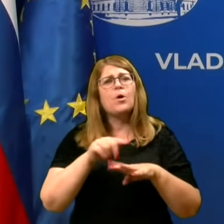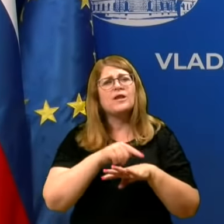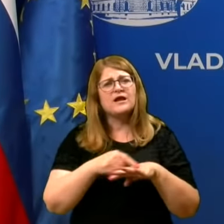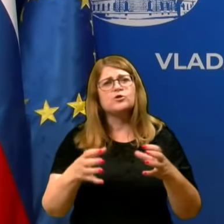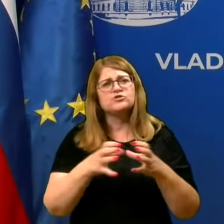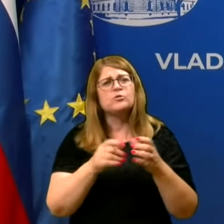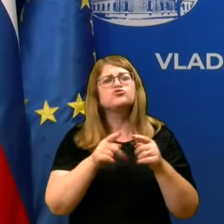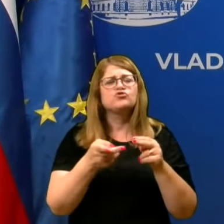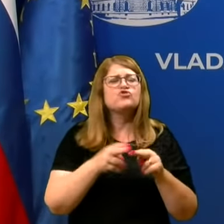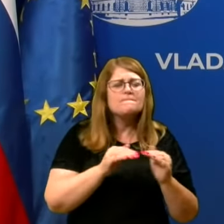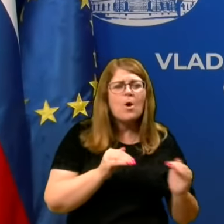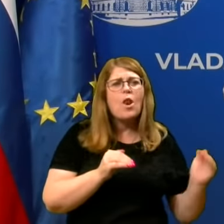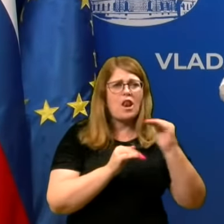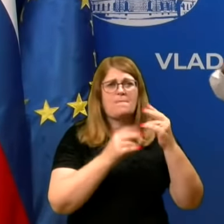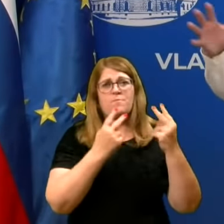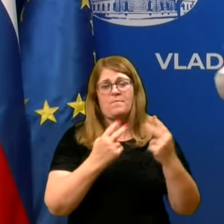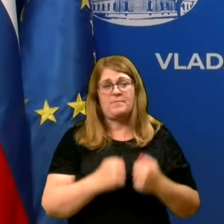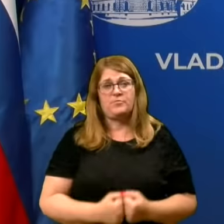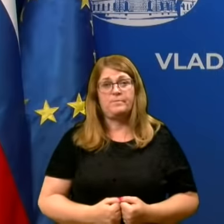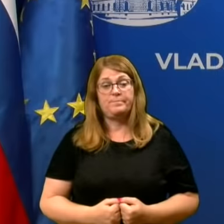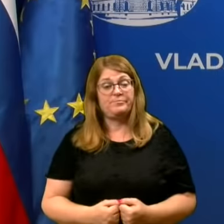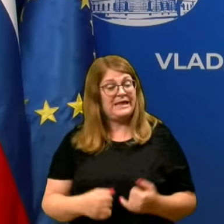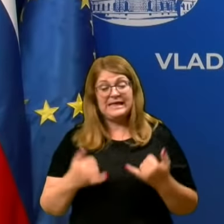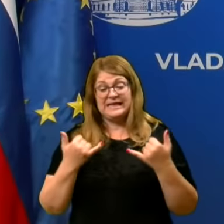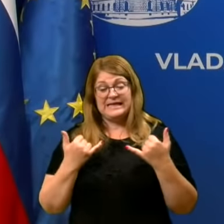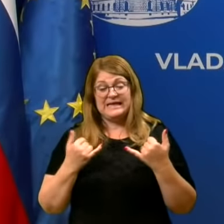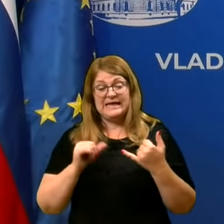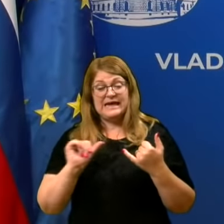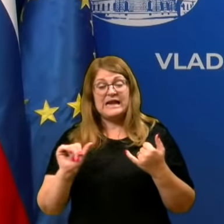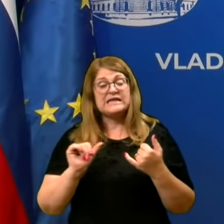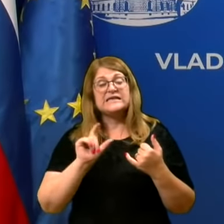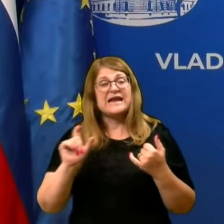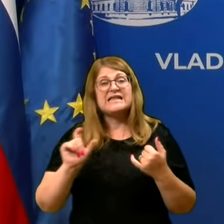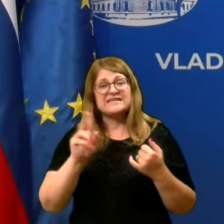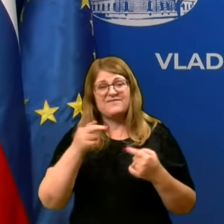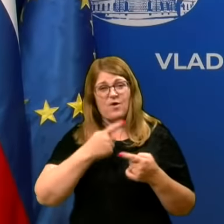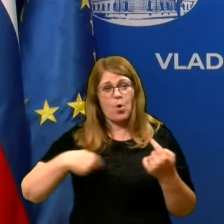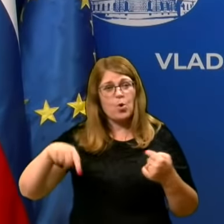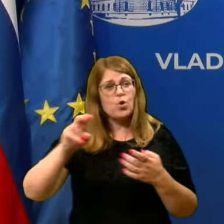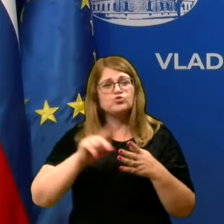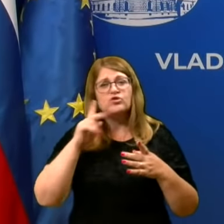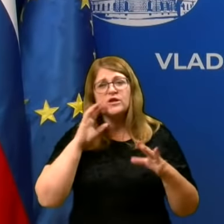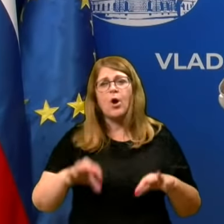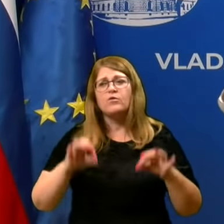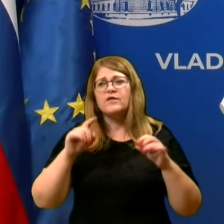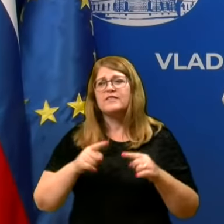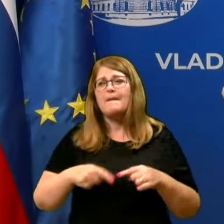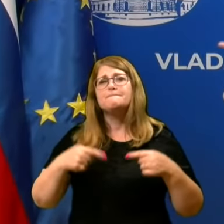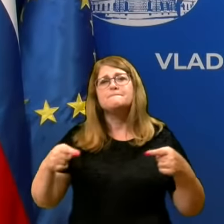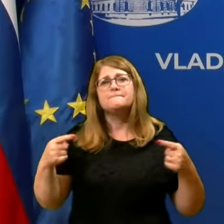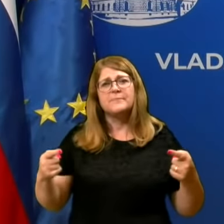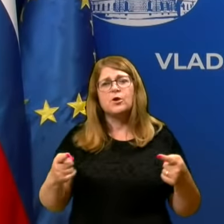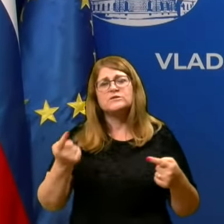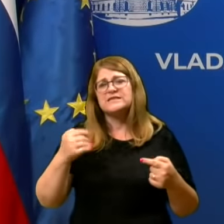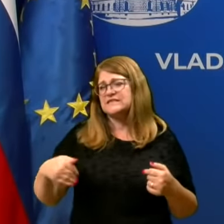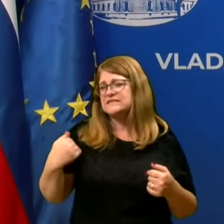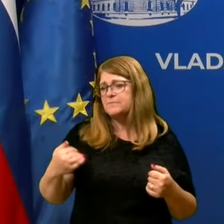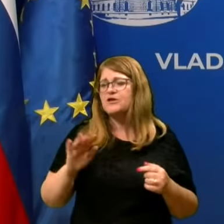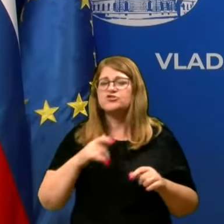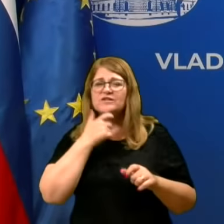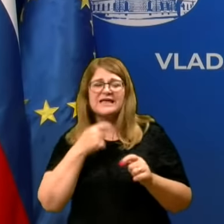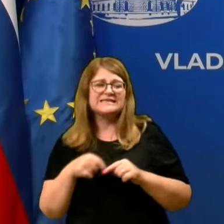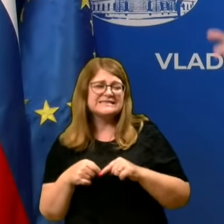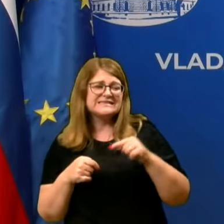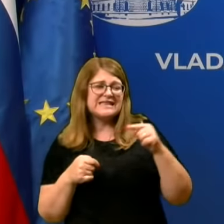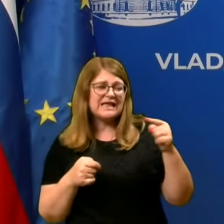skupine so. Trenutno ni še ta razen v okolju, da svoju ni še razvidno ta prenos recimo iz mlajše na starejšo